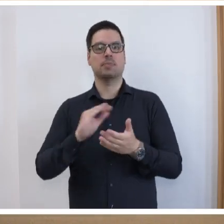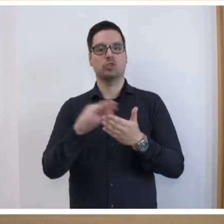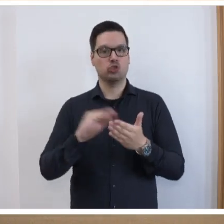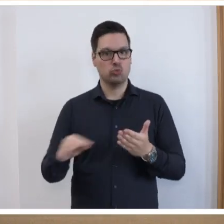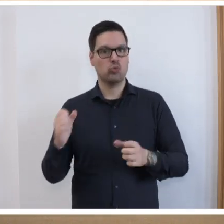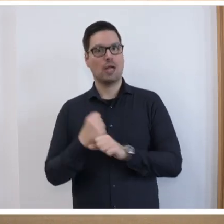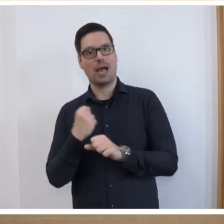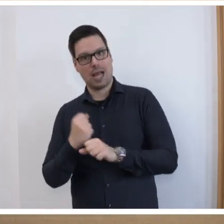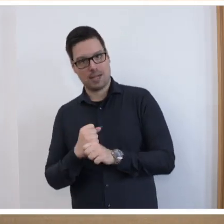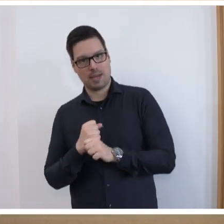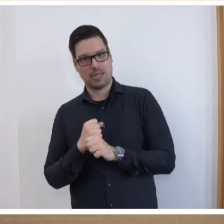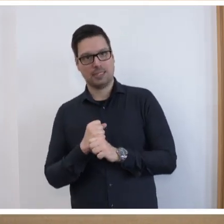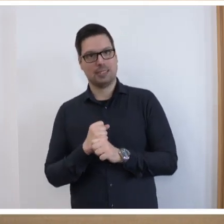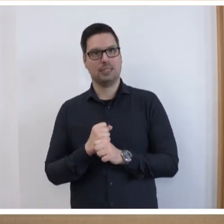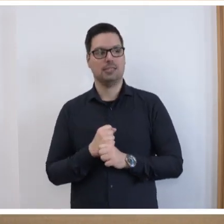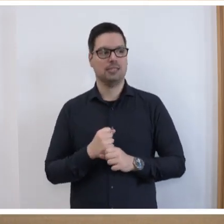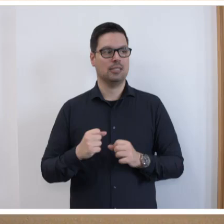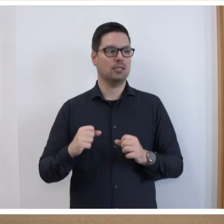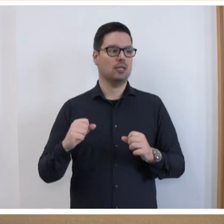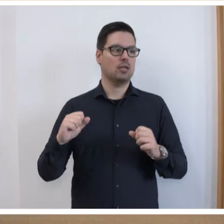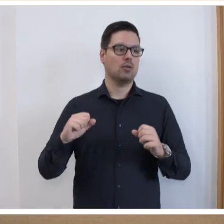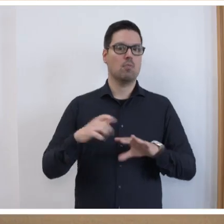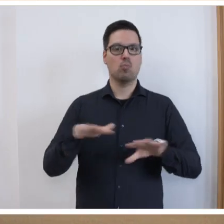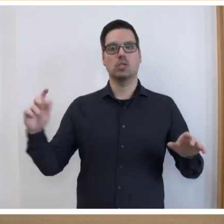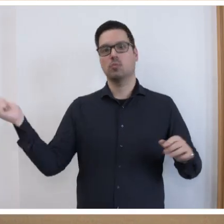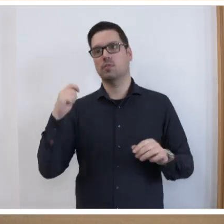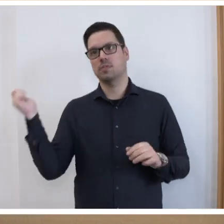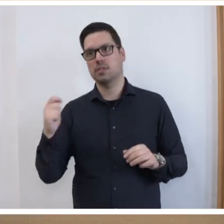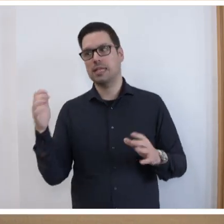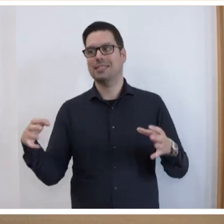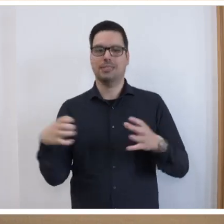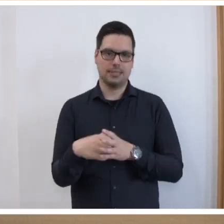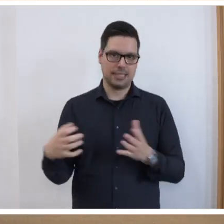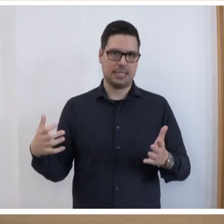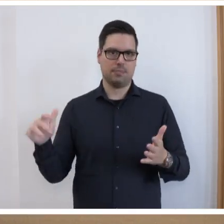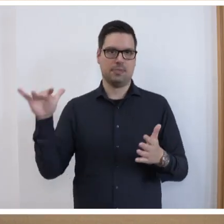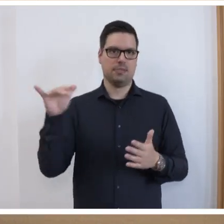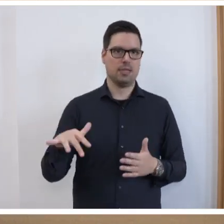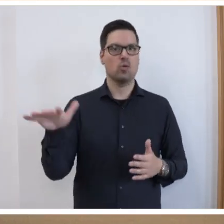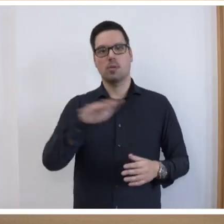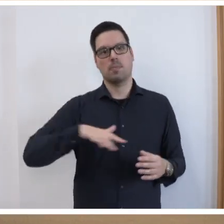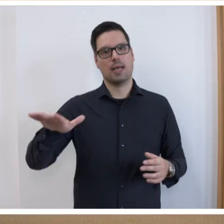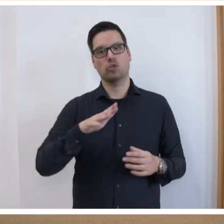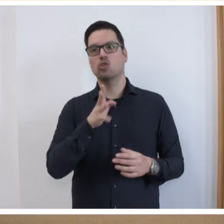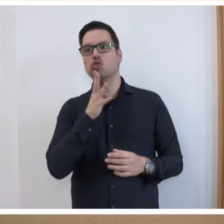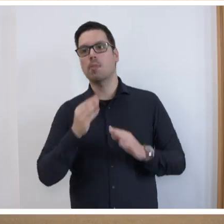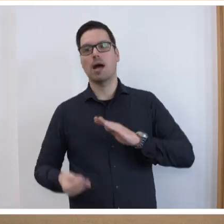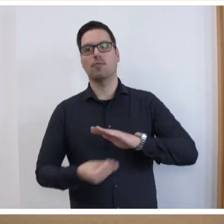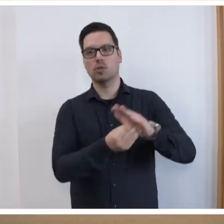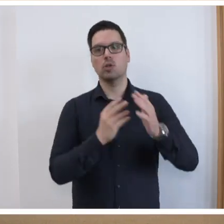arbeitet, dass sie sich in multiprofessionellen Teams mit Pädagoginnen und Pädagogen aus den Bereichen Sprachförderung,